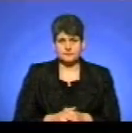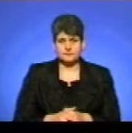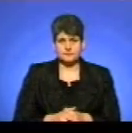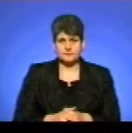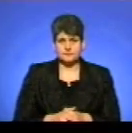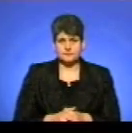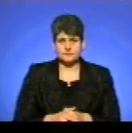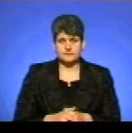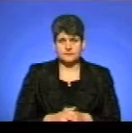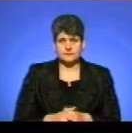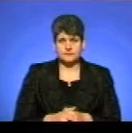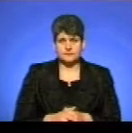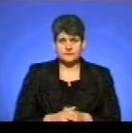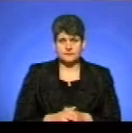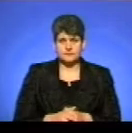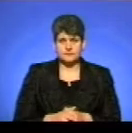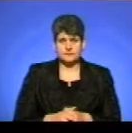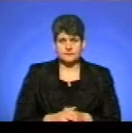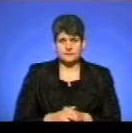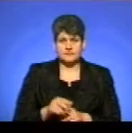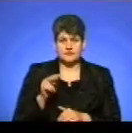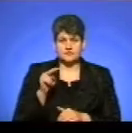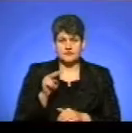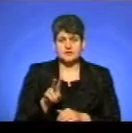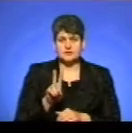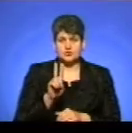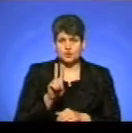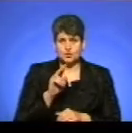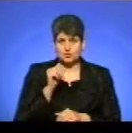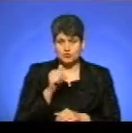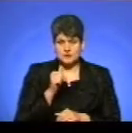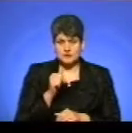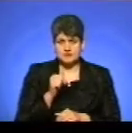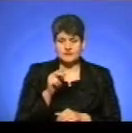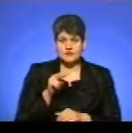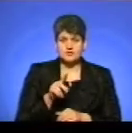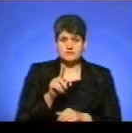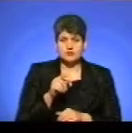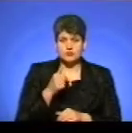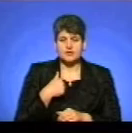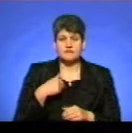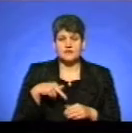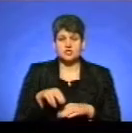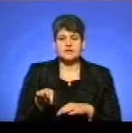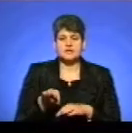В 2002 році, першому році я вийшла заміж,